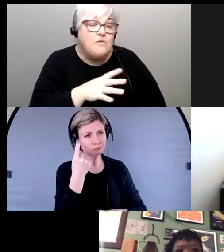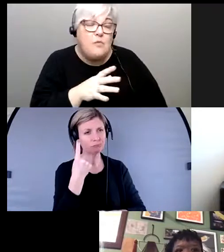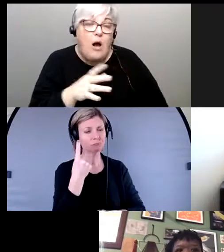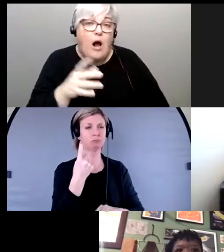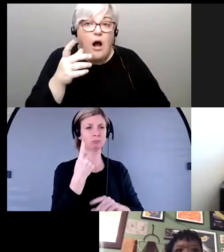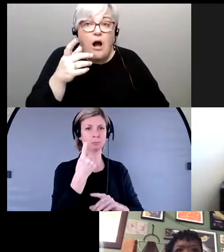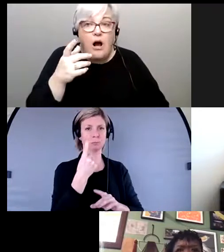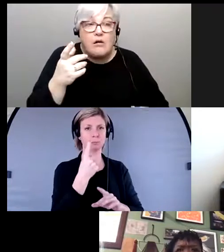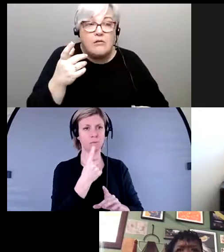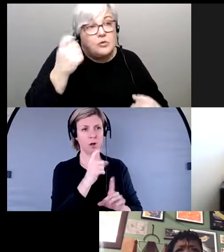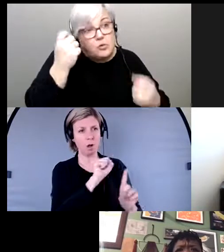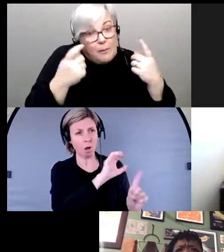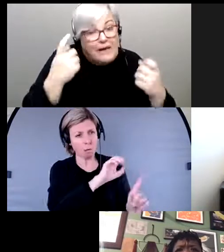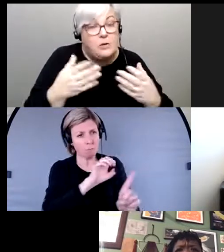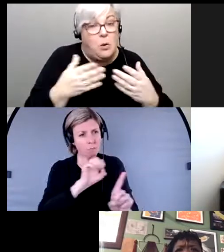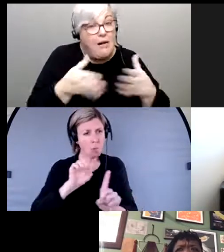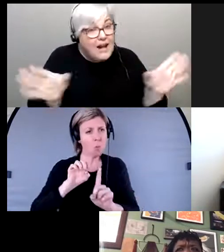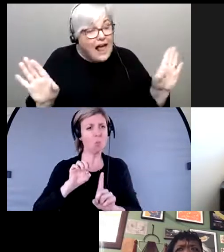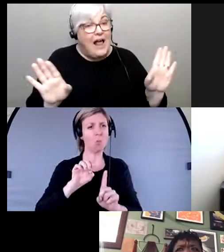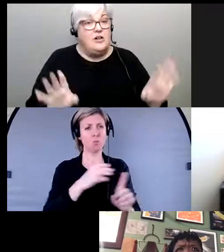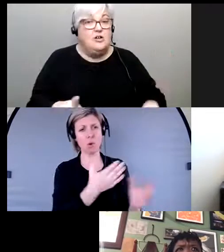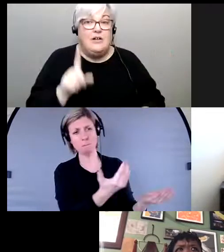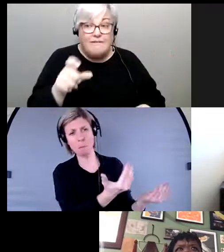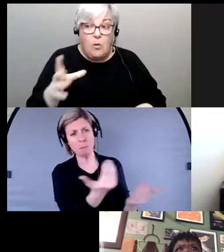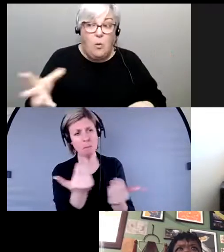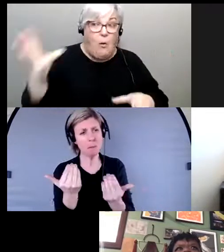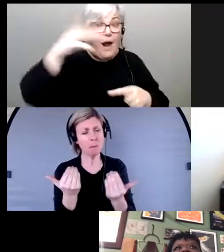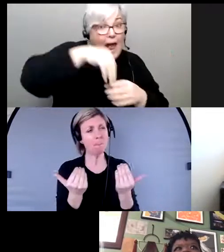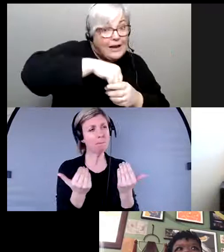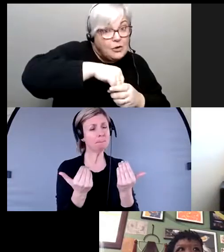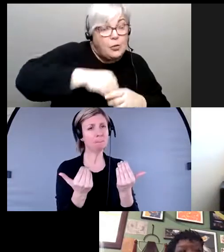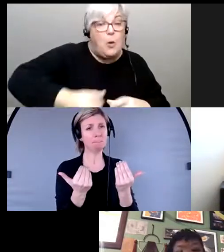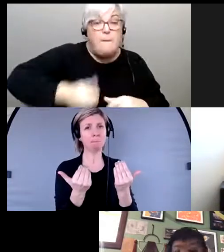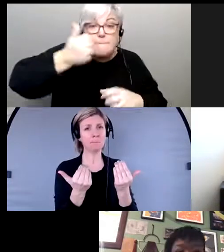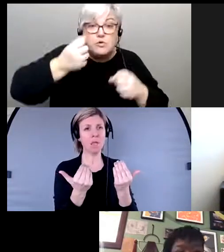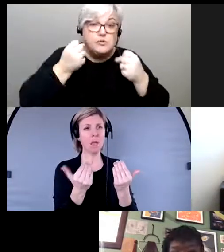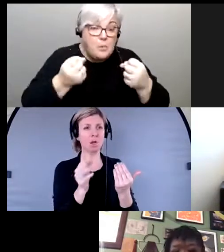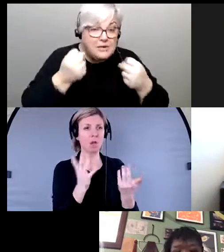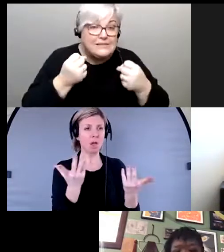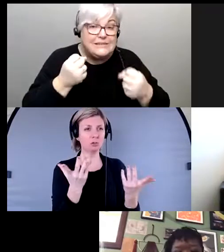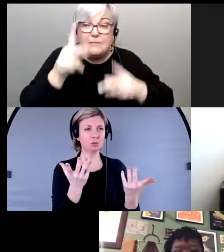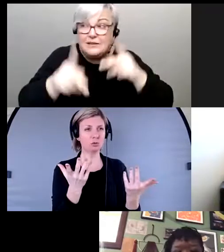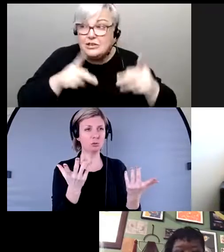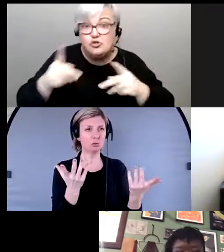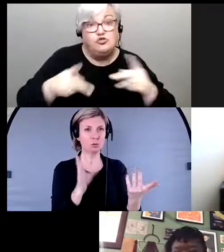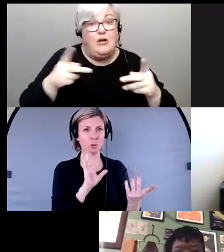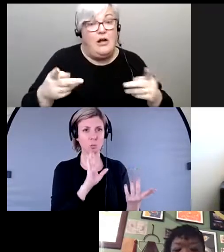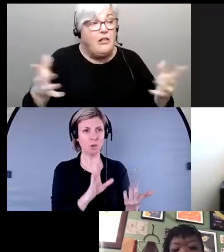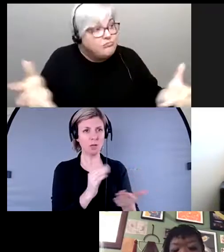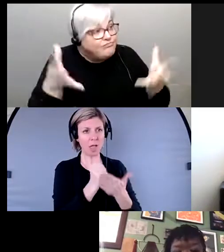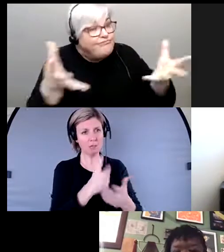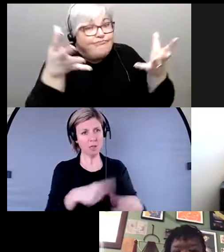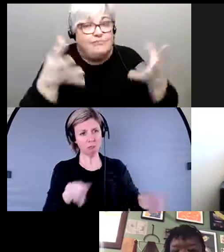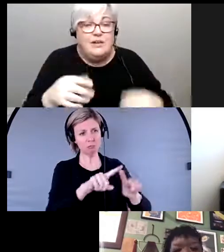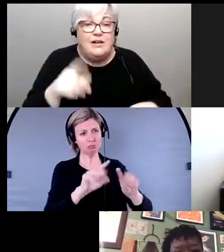large il faut être prêt à inclure le plus de gens possible dans nos mouvements parce que des fois on